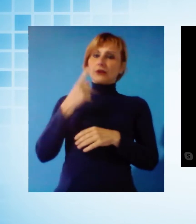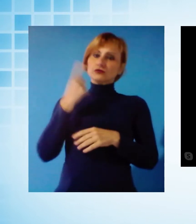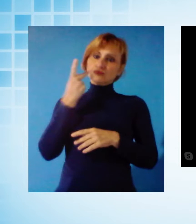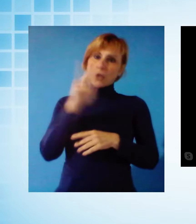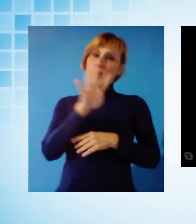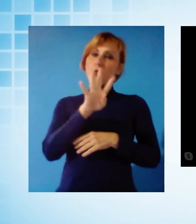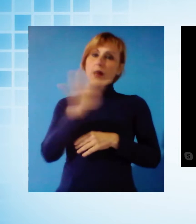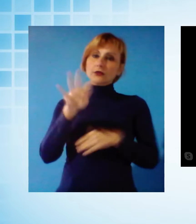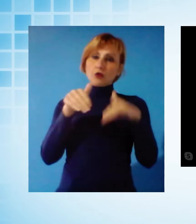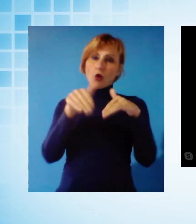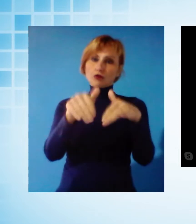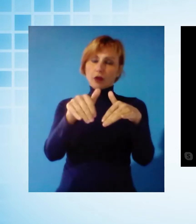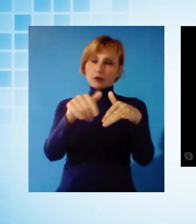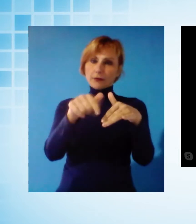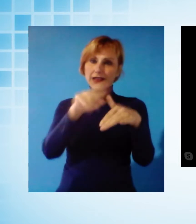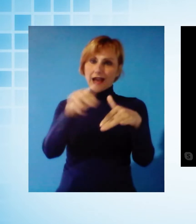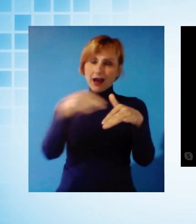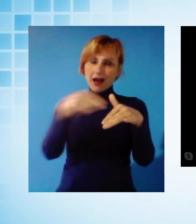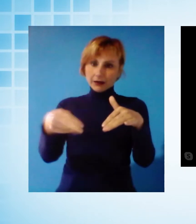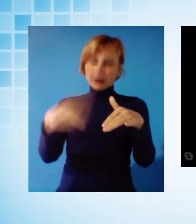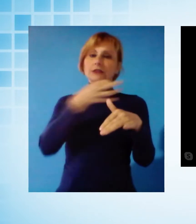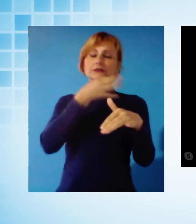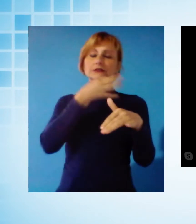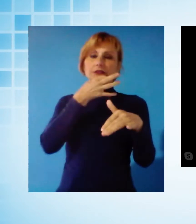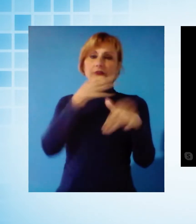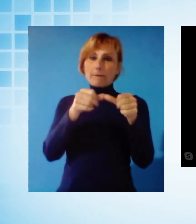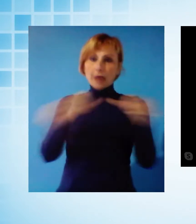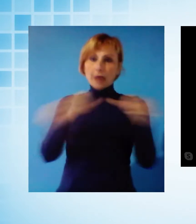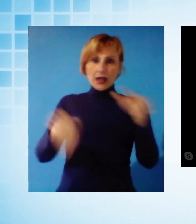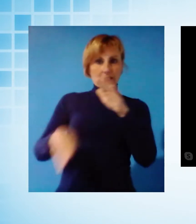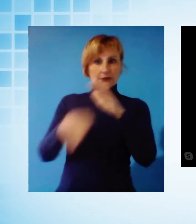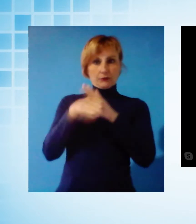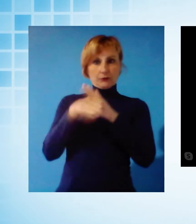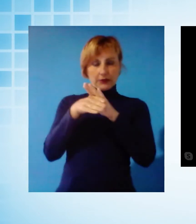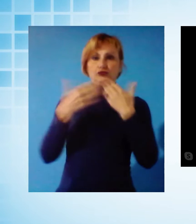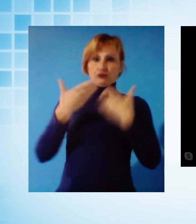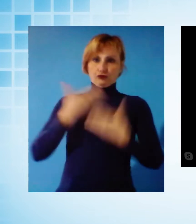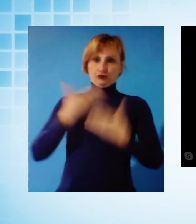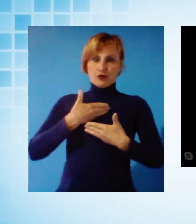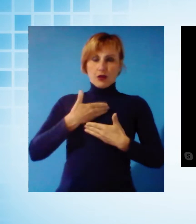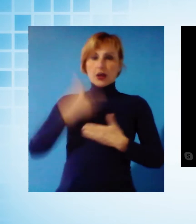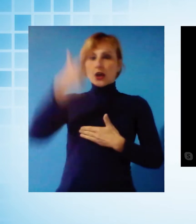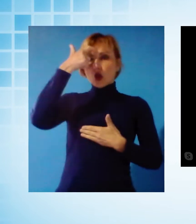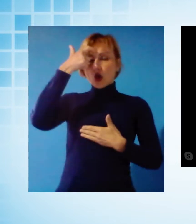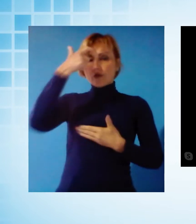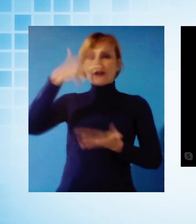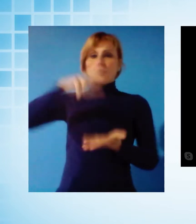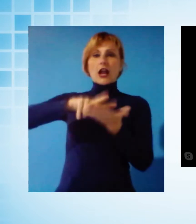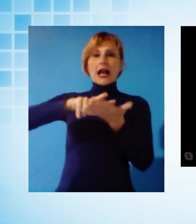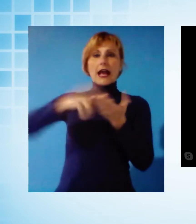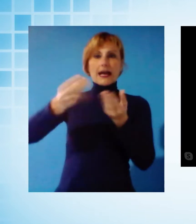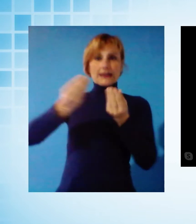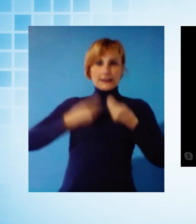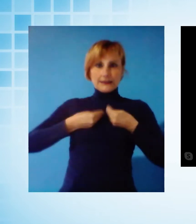fiducia, perché il governo ci mette la propria garanzia e quindi vuol dire che ci crede in una